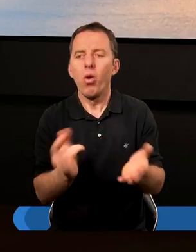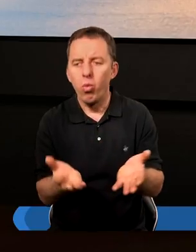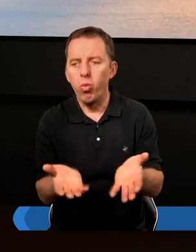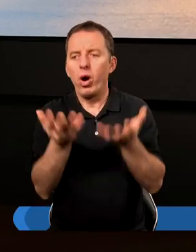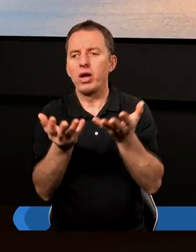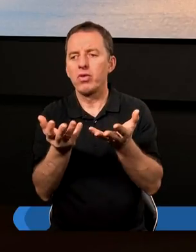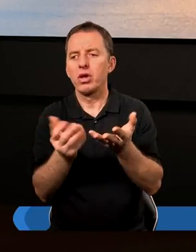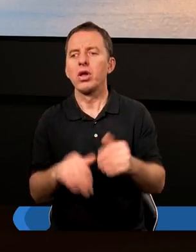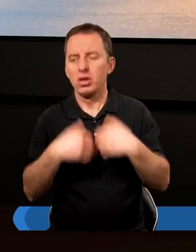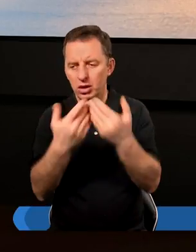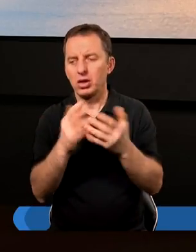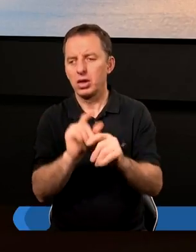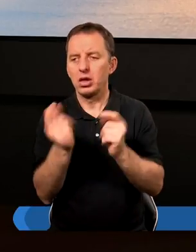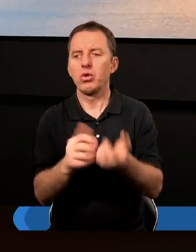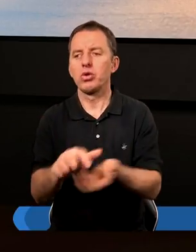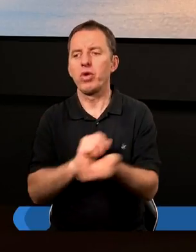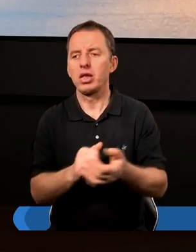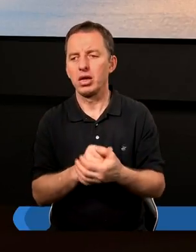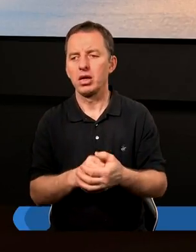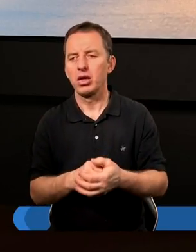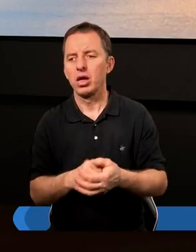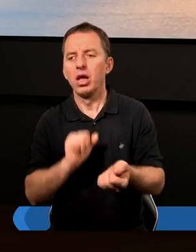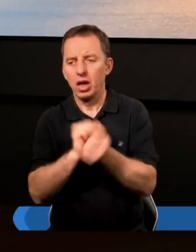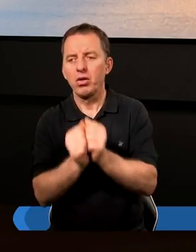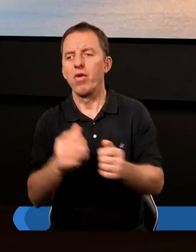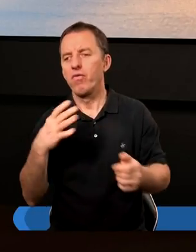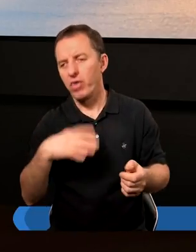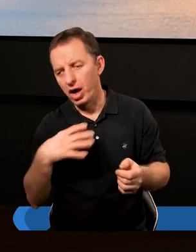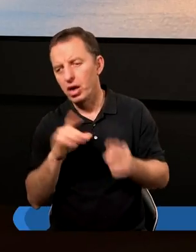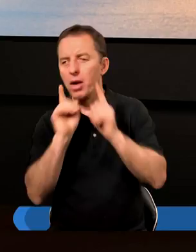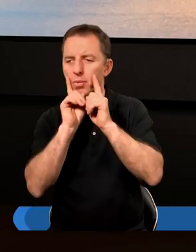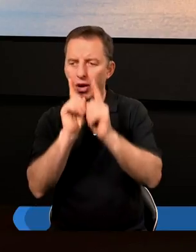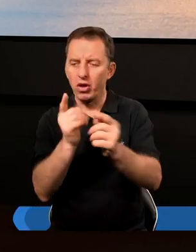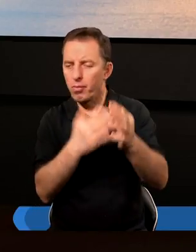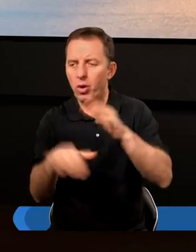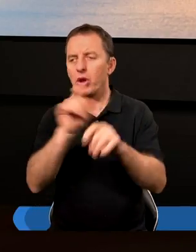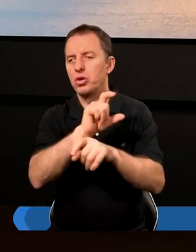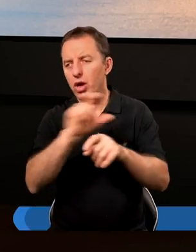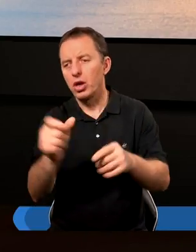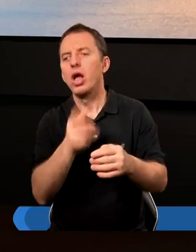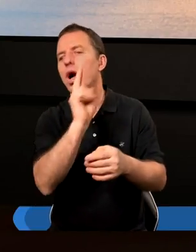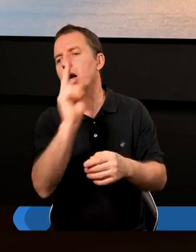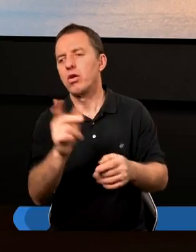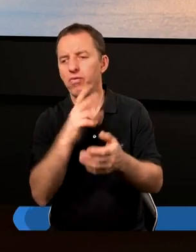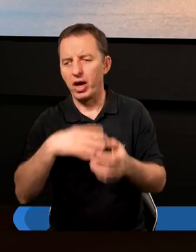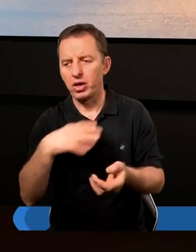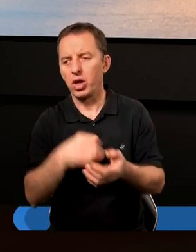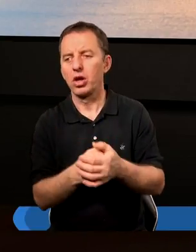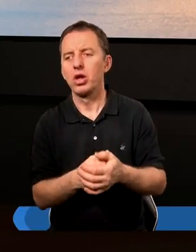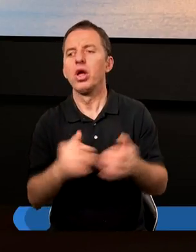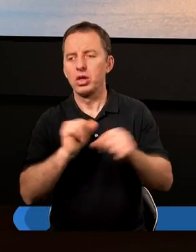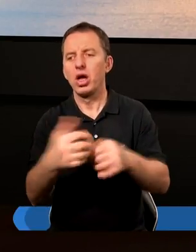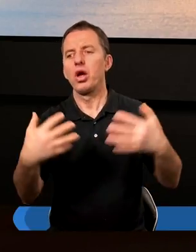Łatwiej byłoby dać całe złoto świata. Natomiast wartość taką prawdziwą, ponadczasową, nad każdą wartością